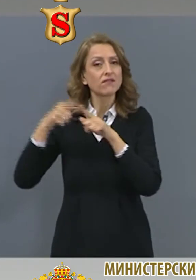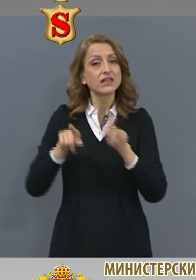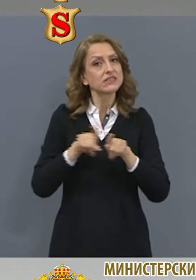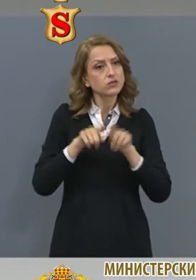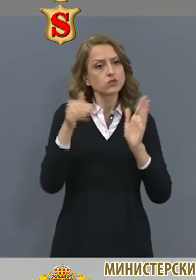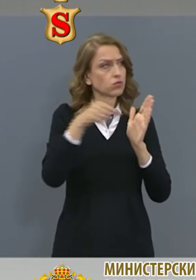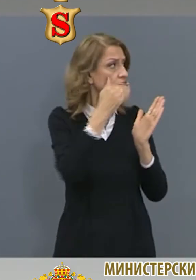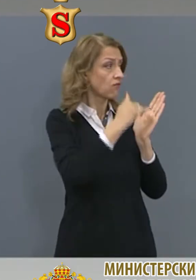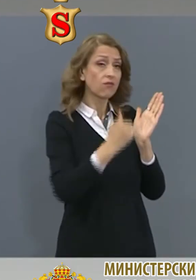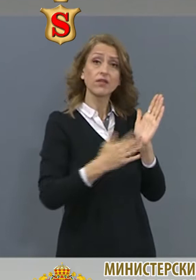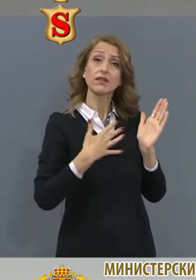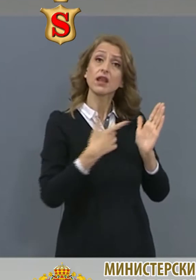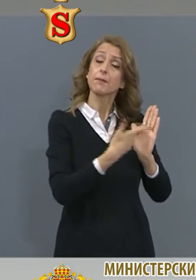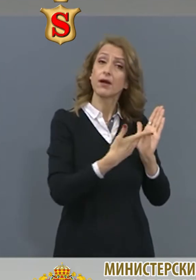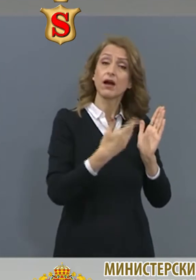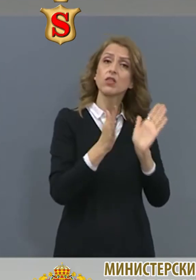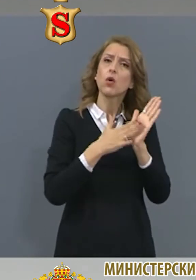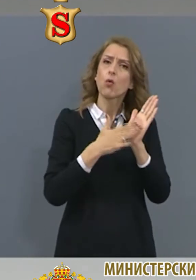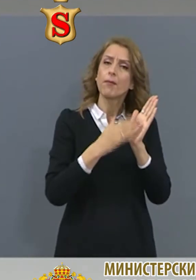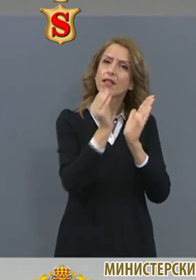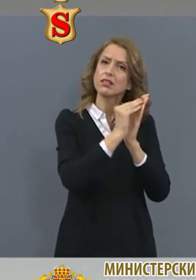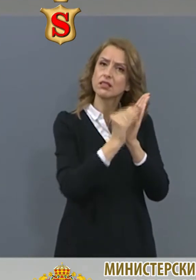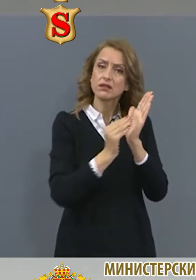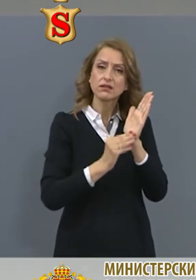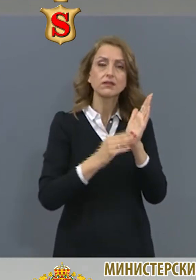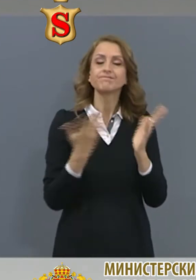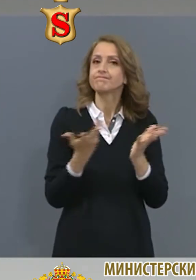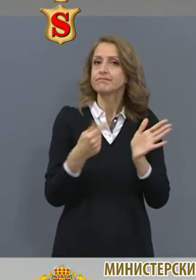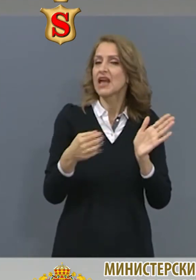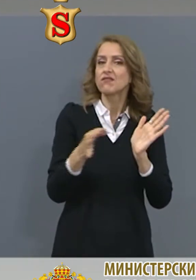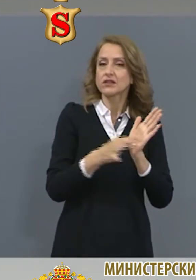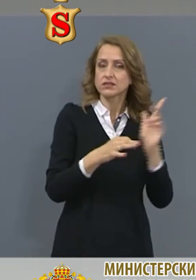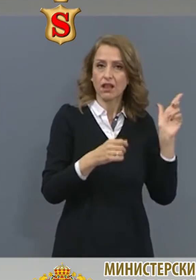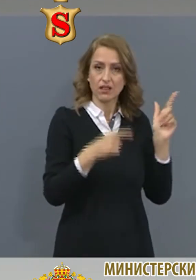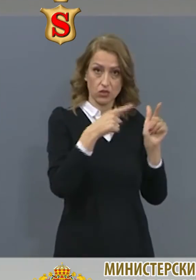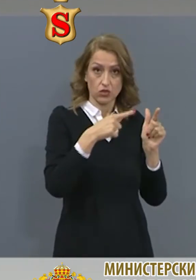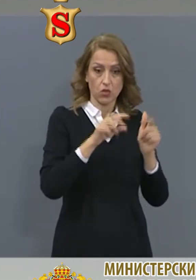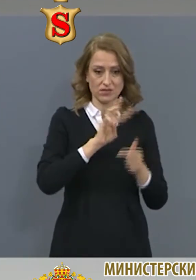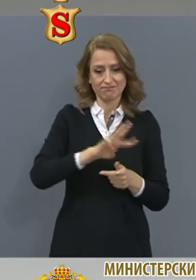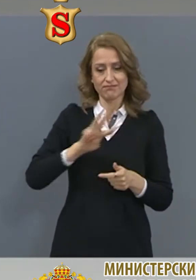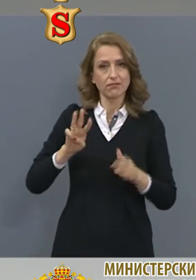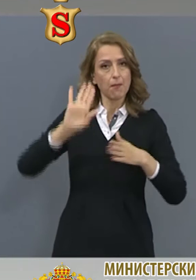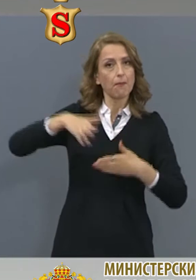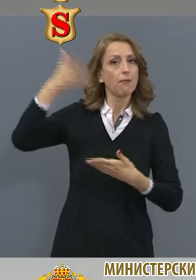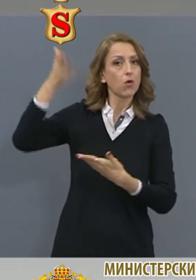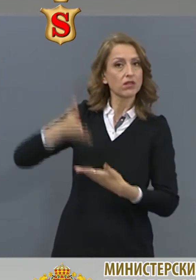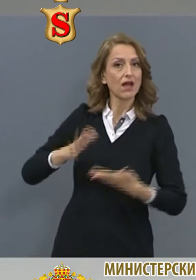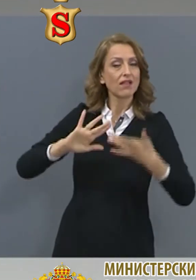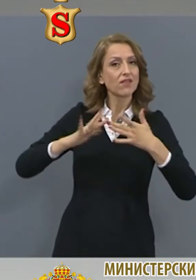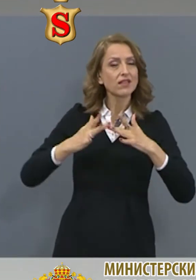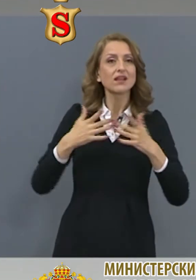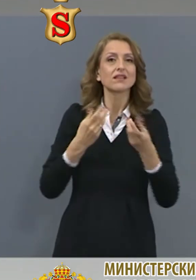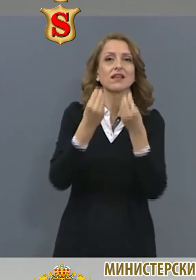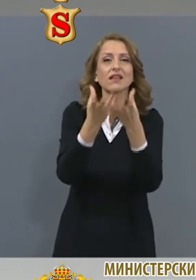издадени от органи на държавната власт. Какви са целите с стартирането на този портал? Да улесним гражданите бизнеса,